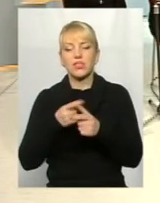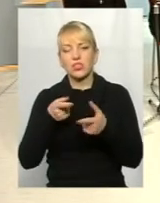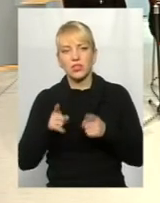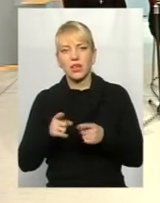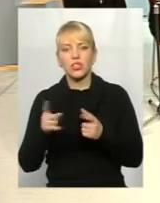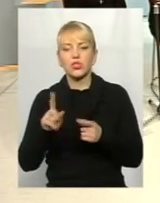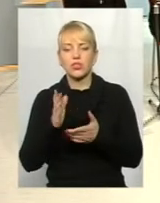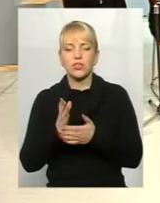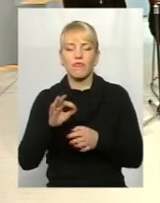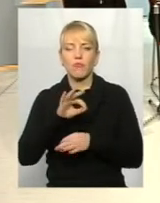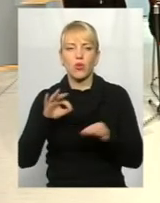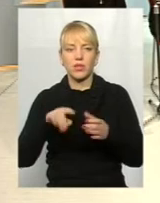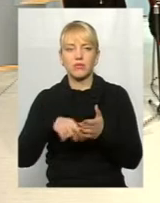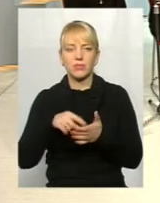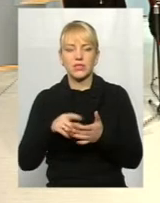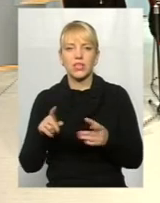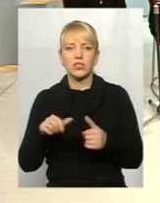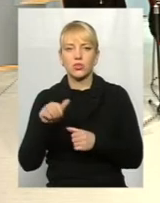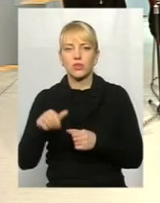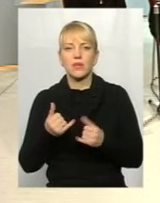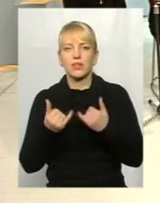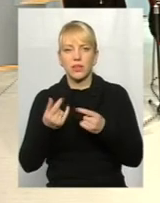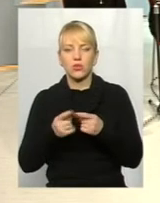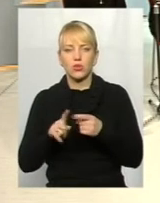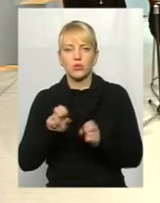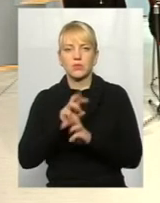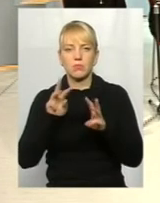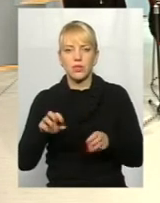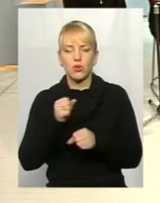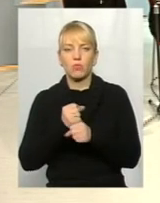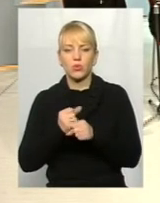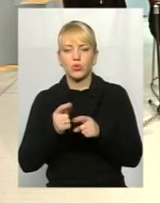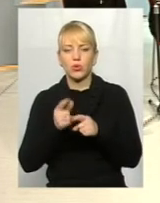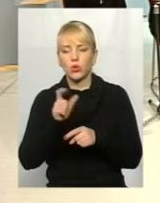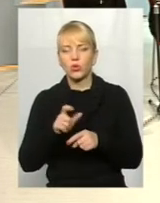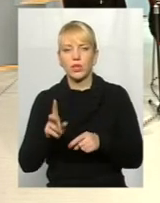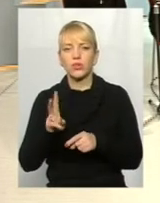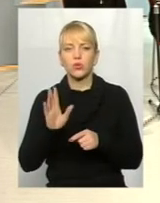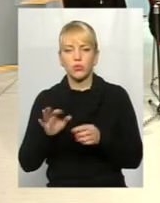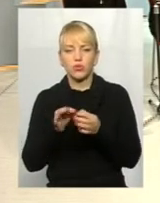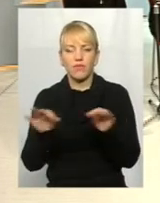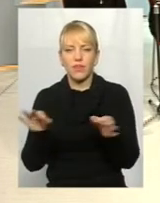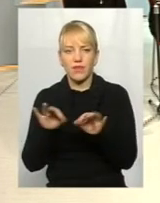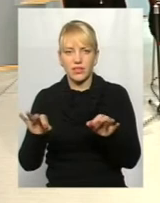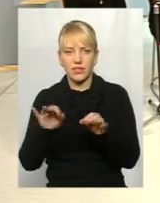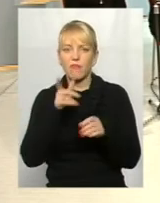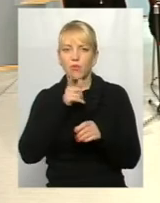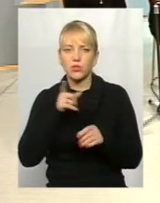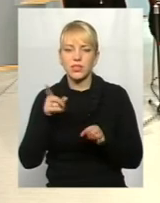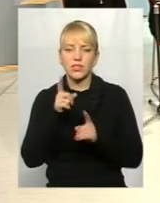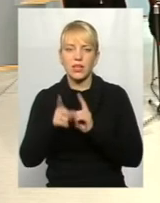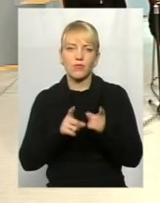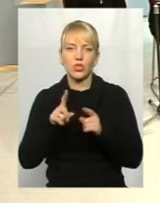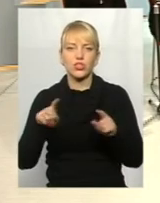місті, зокрема для того, щоб і забезпечити роботою тих людей, які виглядяться в процесі реформи, і